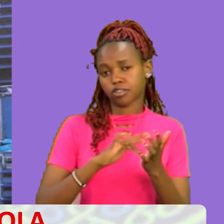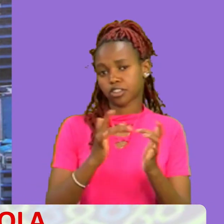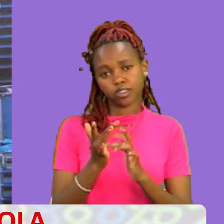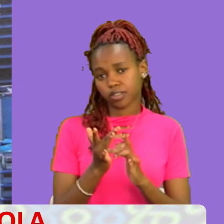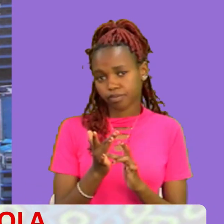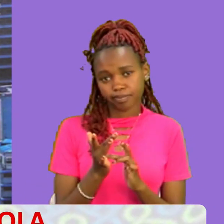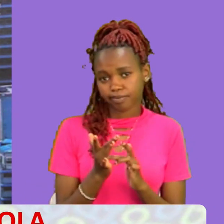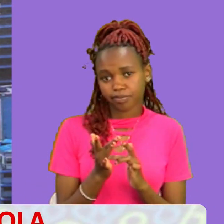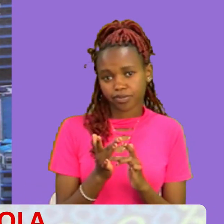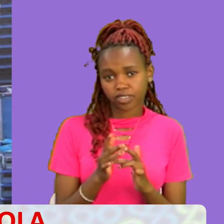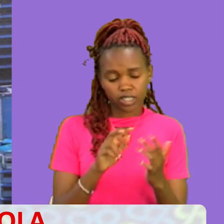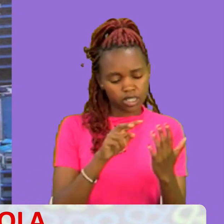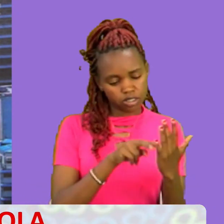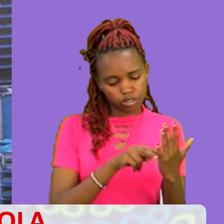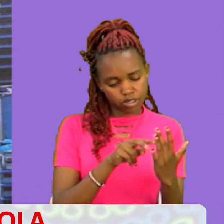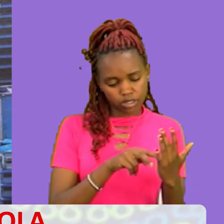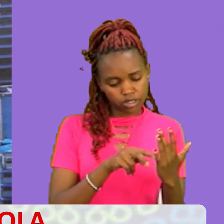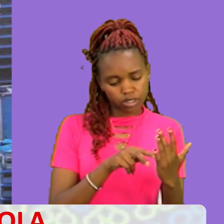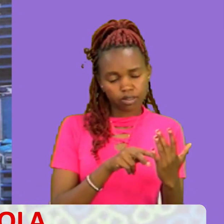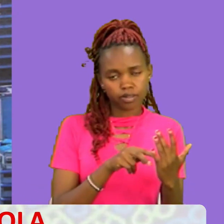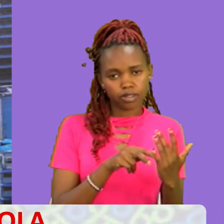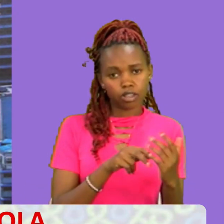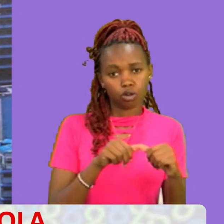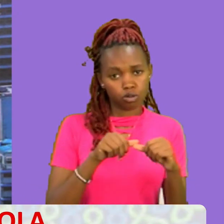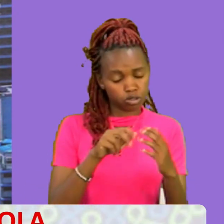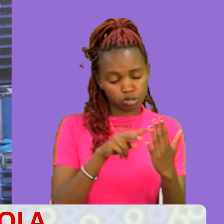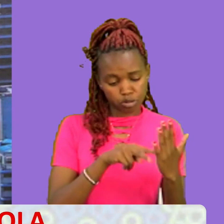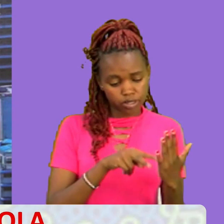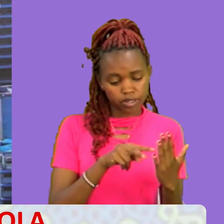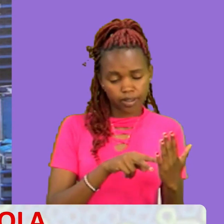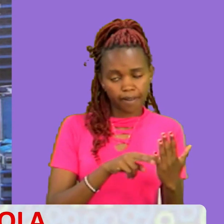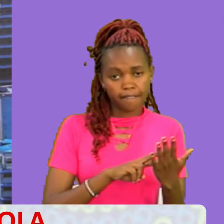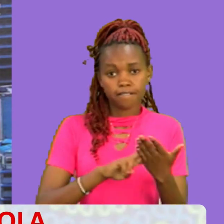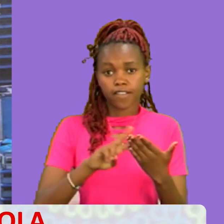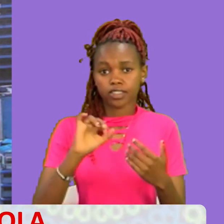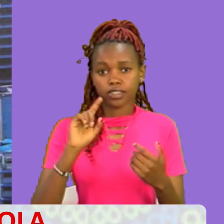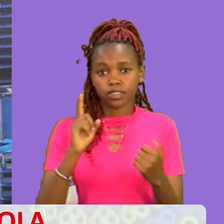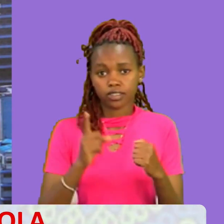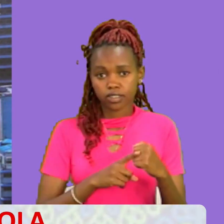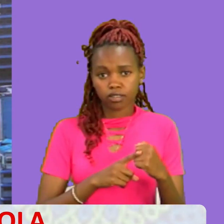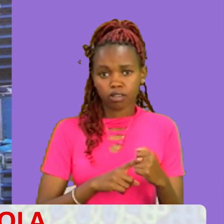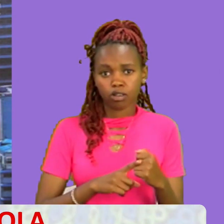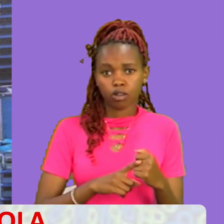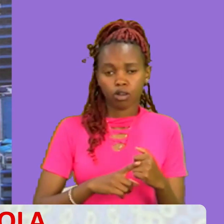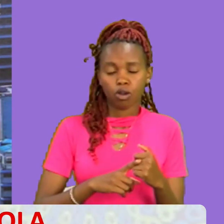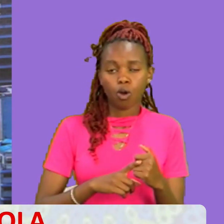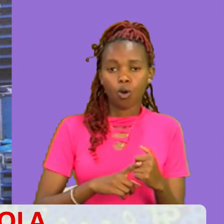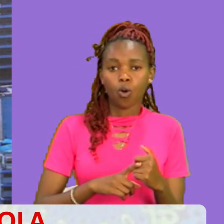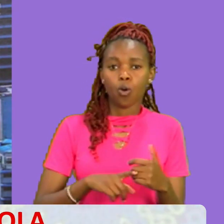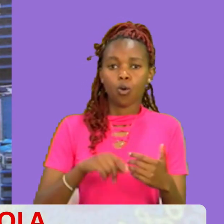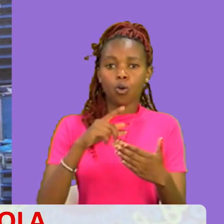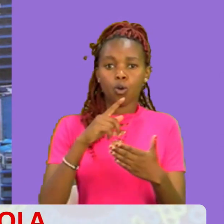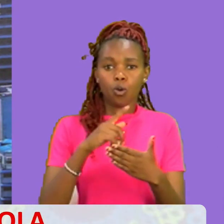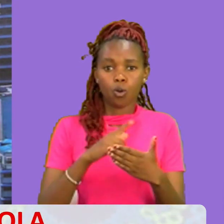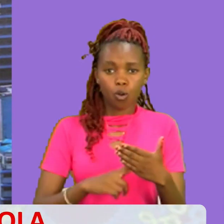Ukisoma hapa chini Inasema ya kwamba Verse 6 Inasema ya kwamba What is born of